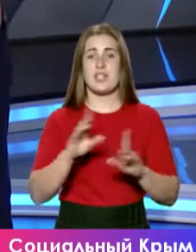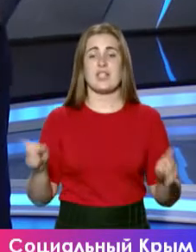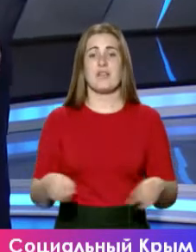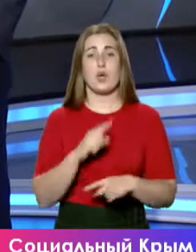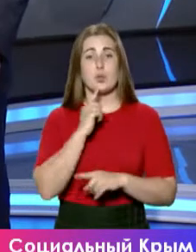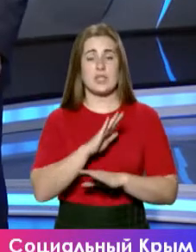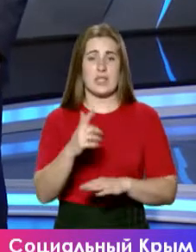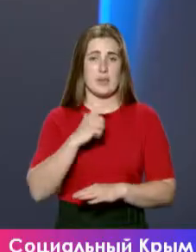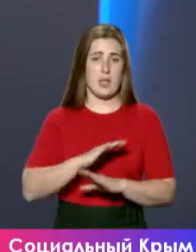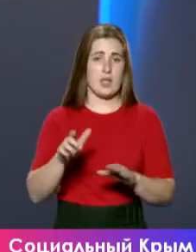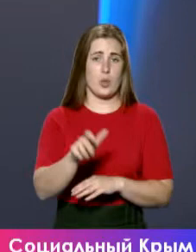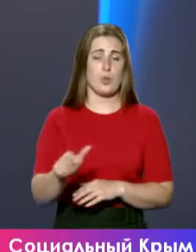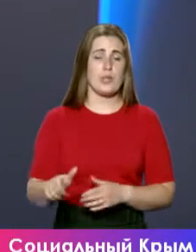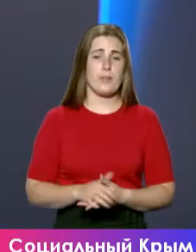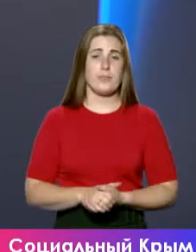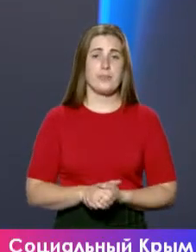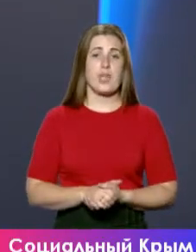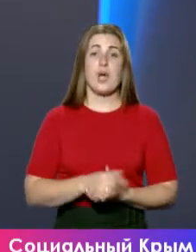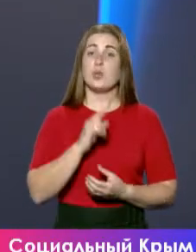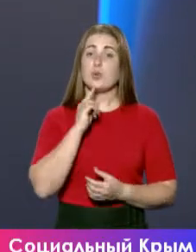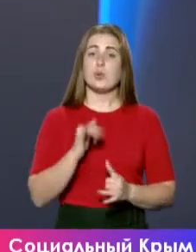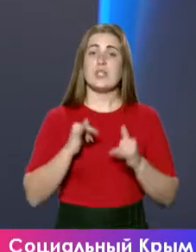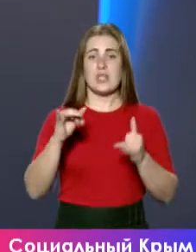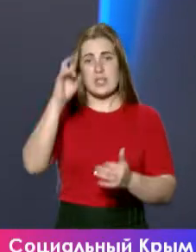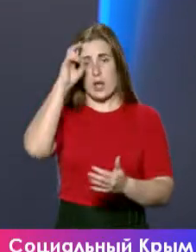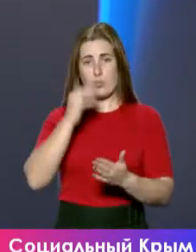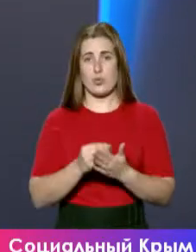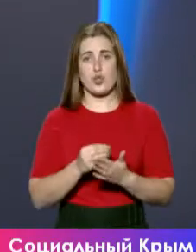трудности ни себе, ни людям. Трудности для бюджета.